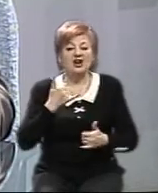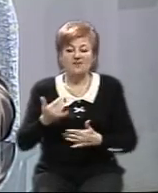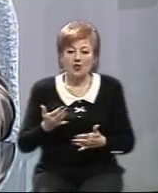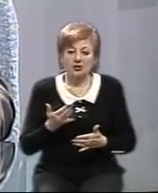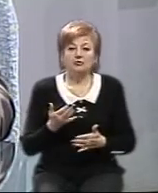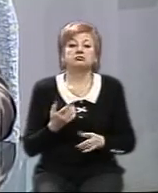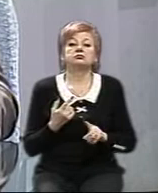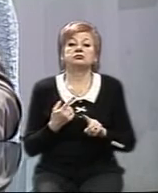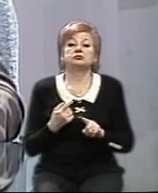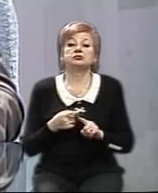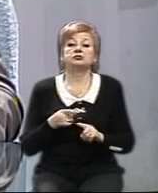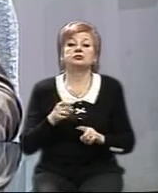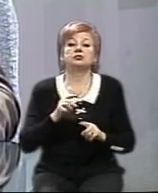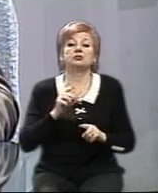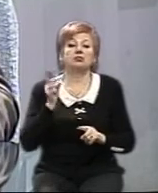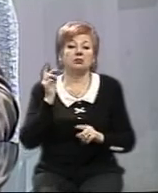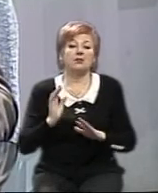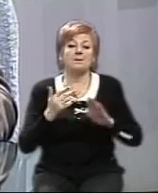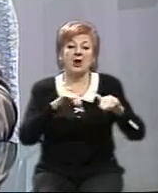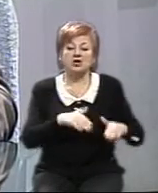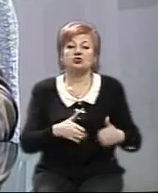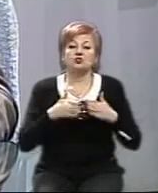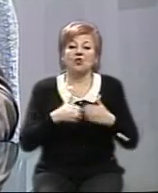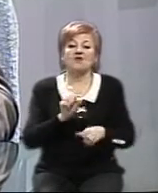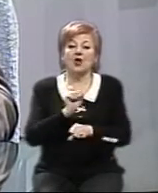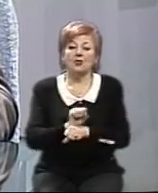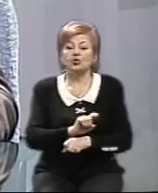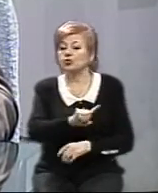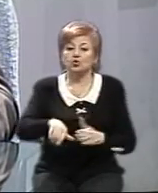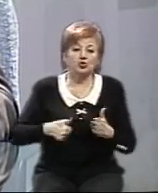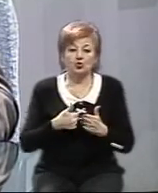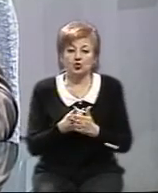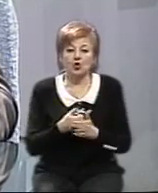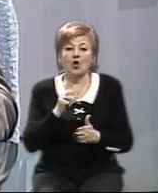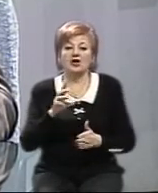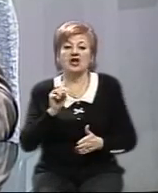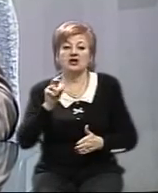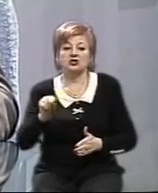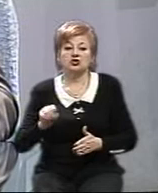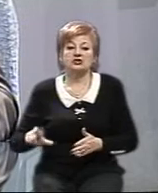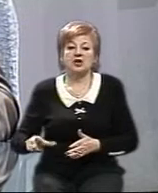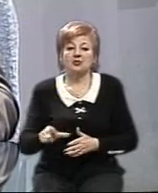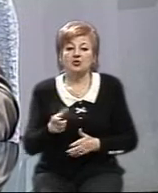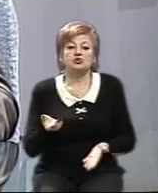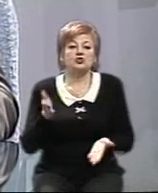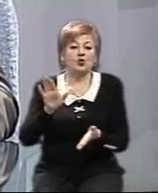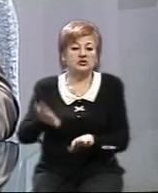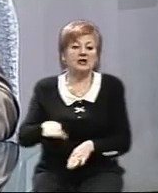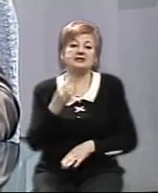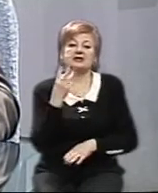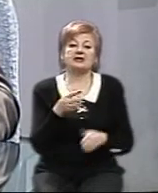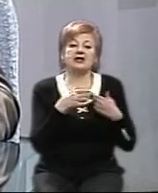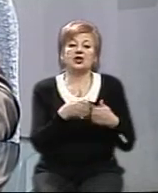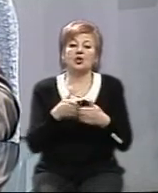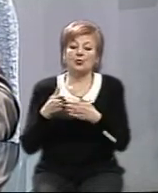адміністрації Бердянського морського порту, повідомила, що досі у Керченській протоці залишалося три садна, і